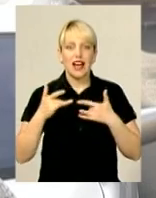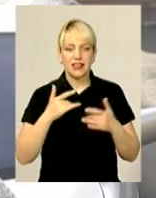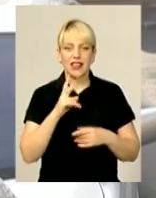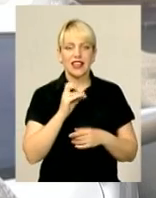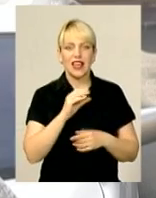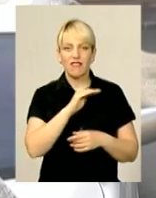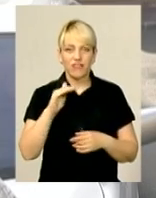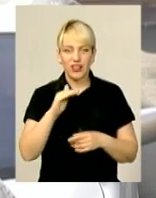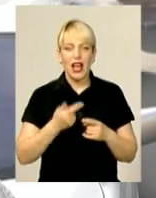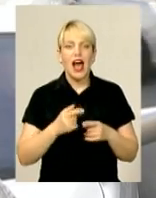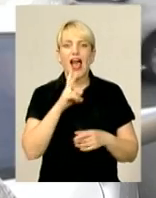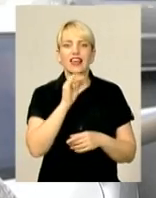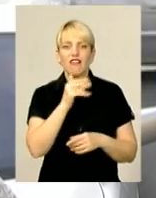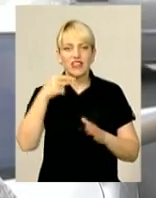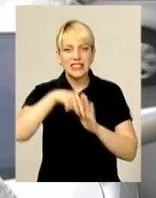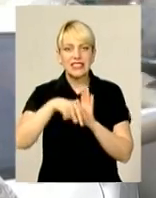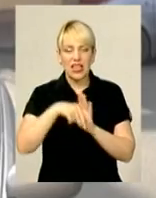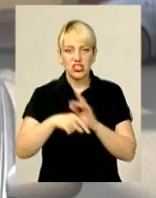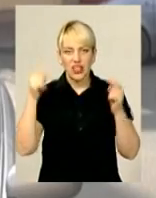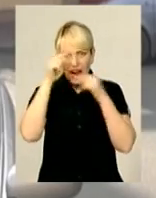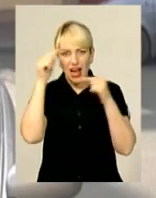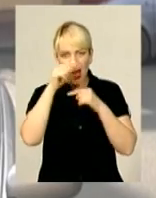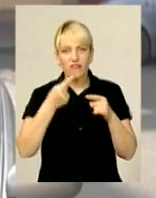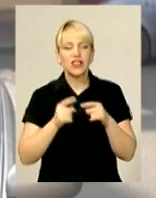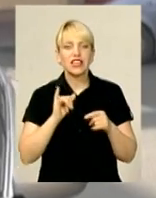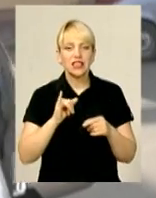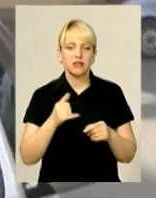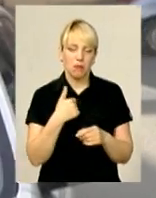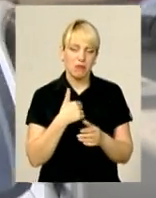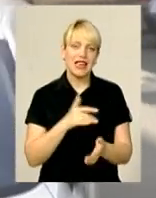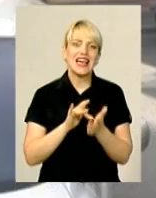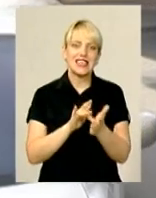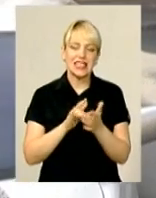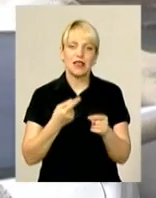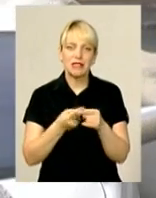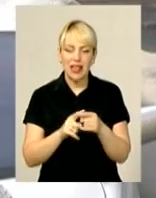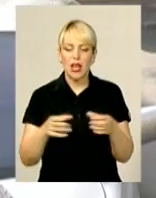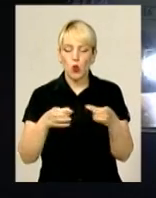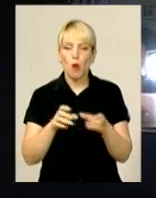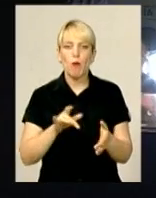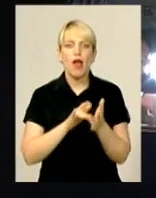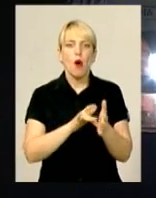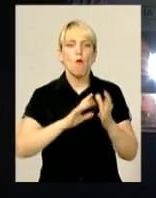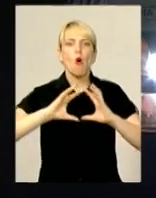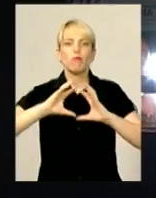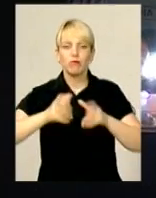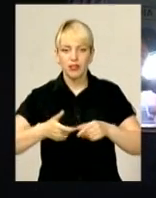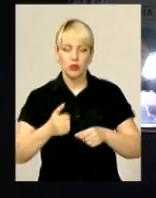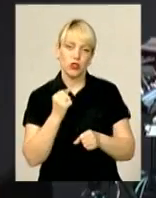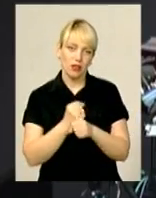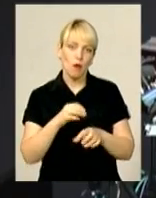іврите слово «Кеф» означає, по-русски, це кайф. І вот ми, собственно, їздимо з цією групою «По миру» і иногда робимо проекты з іншими театрами.